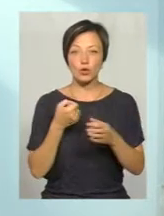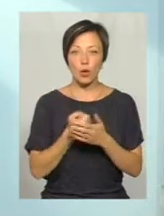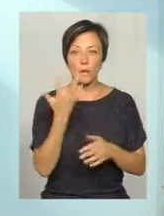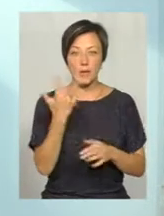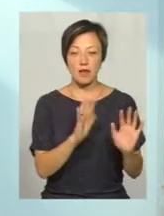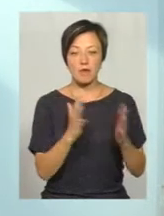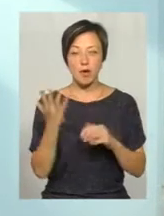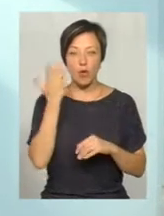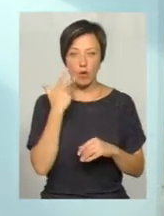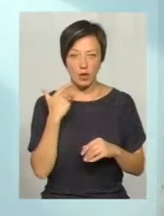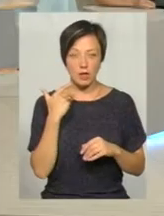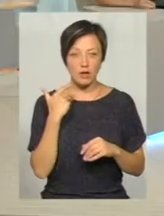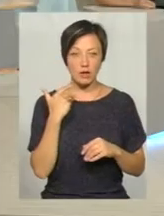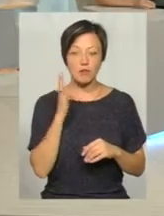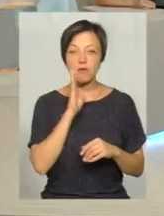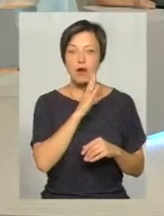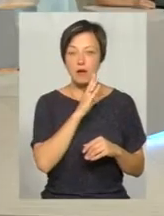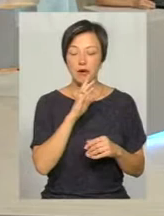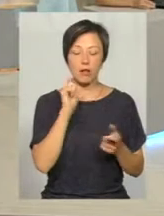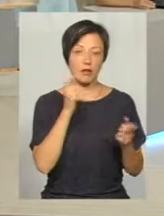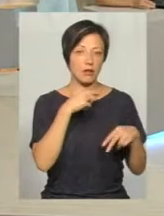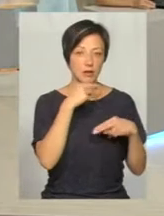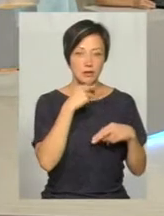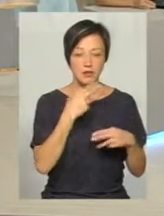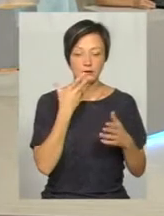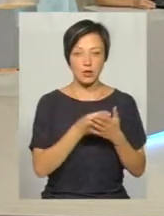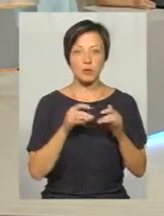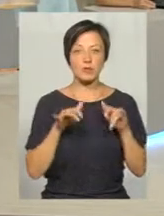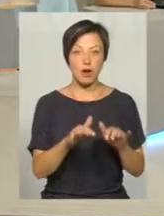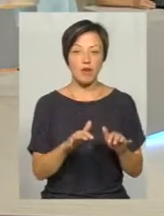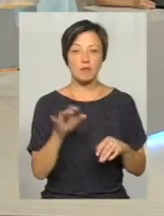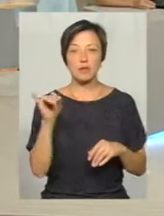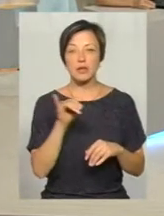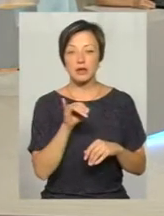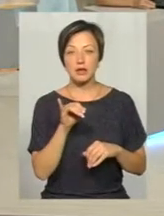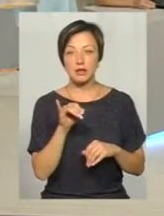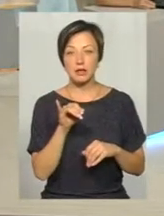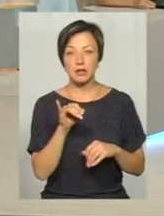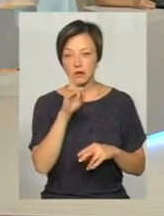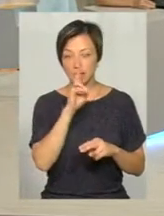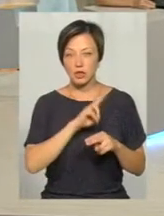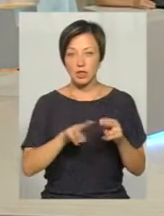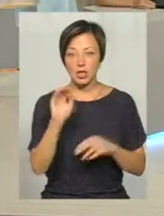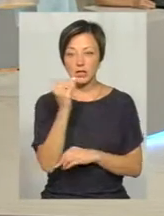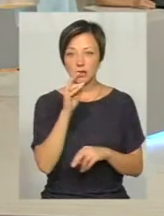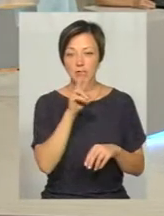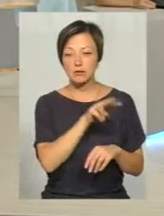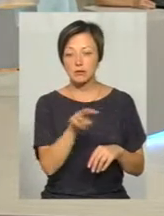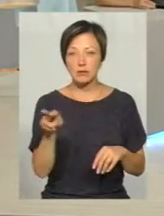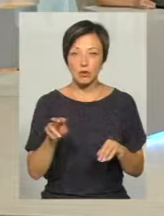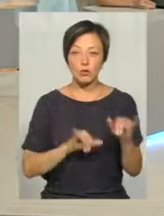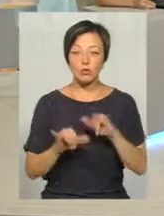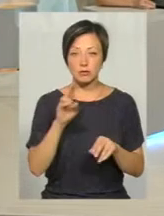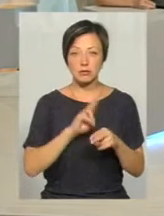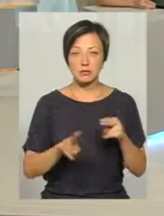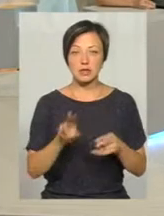випадків, коли десь мама відволіклась за своїми справами і втрачає дитину з поля зору. І